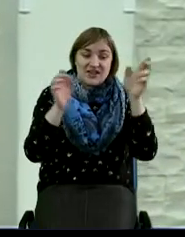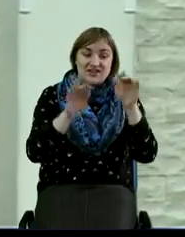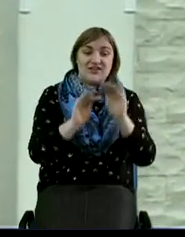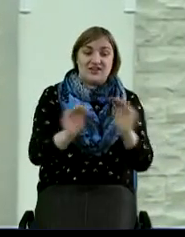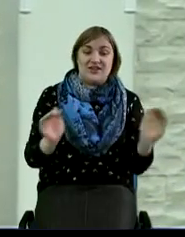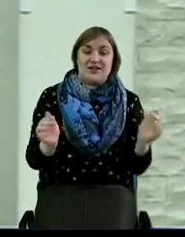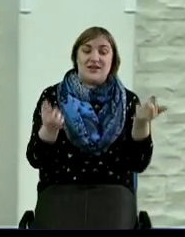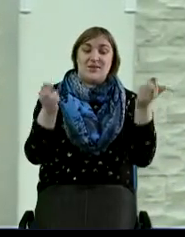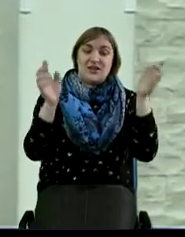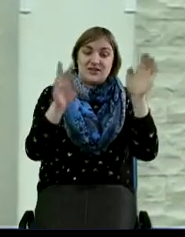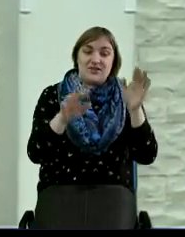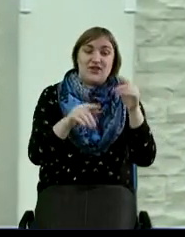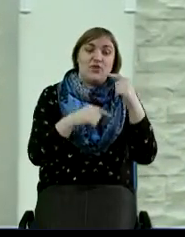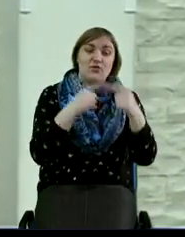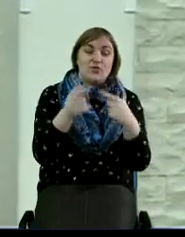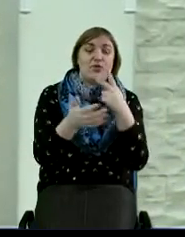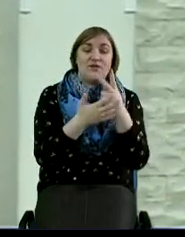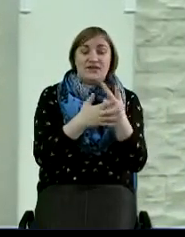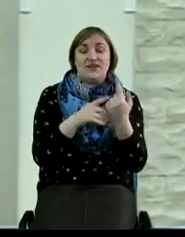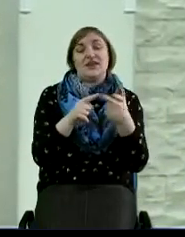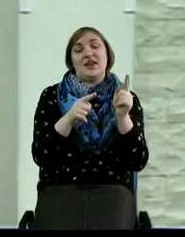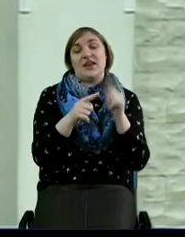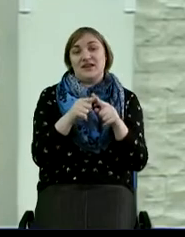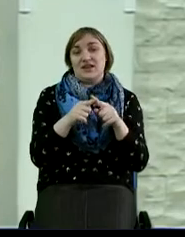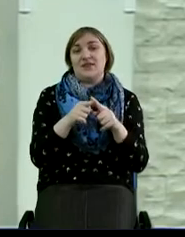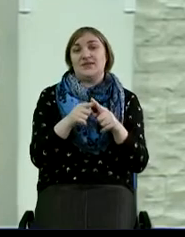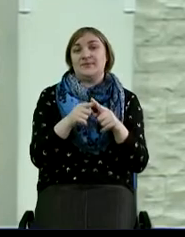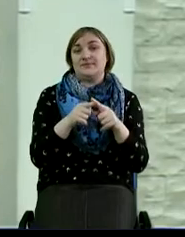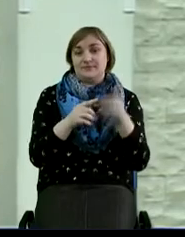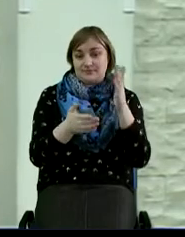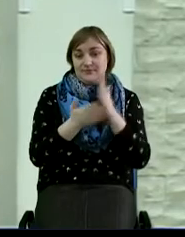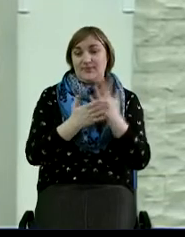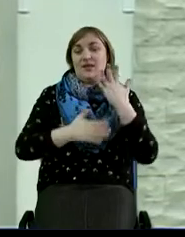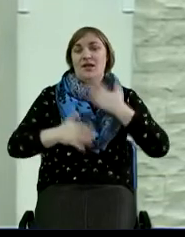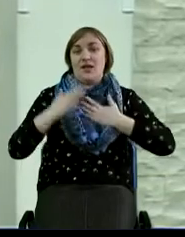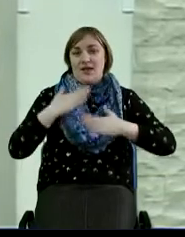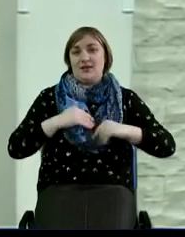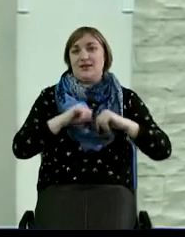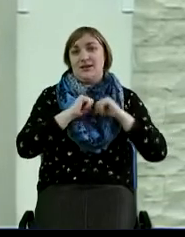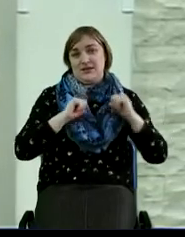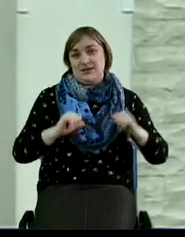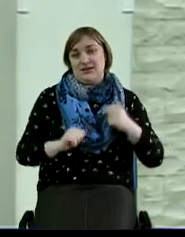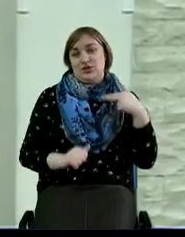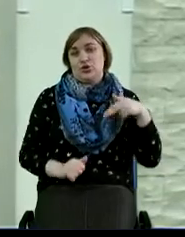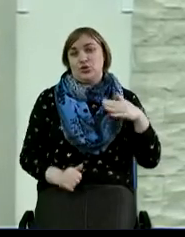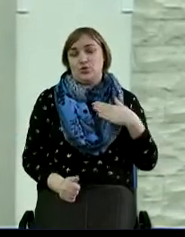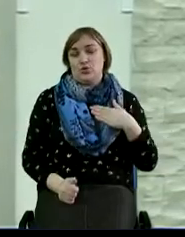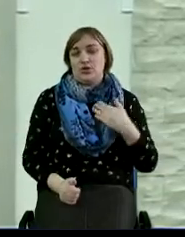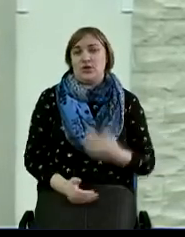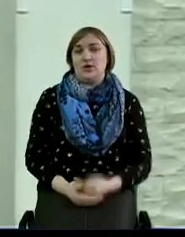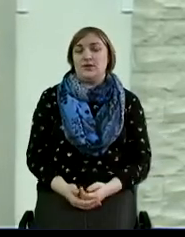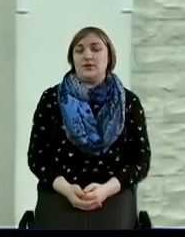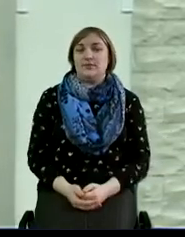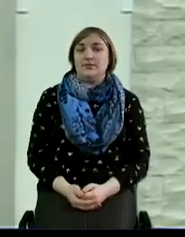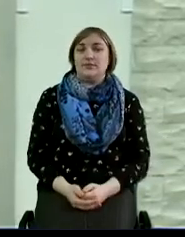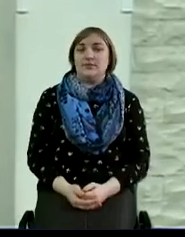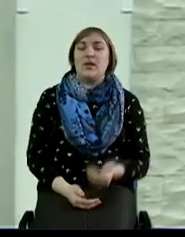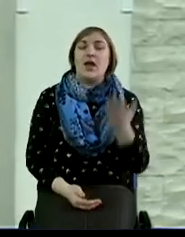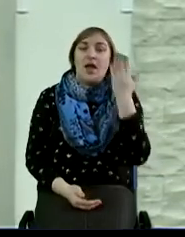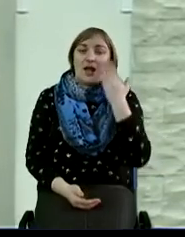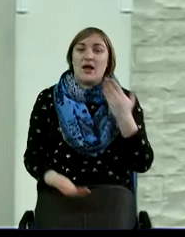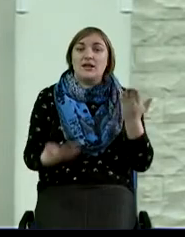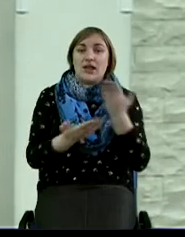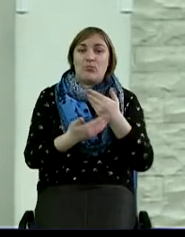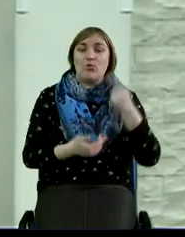благословение своих внуков, и от этого им становится радостно на сердце и душе. И когда мы